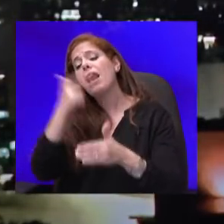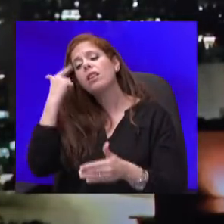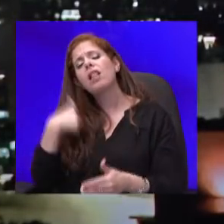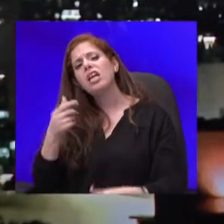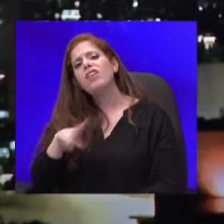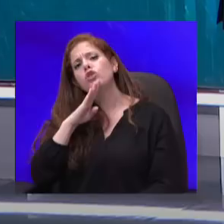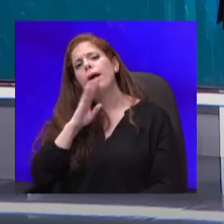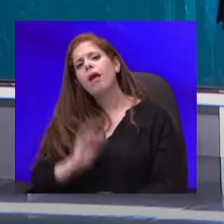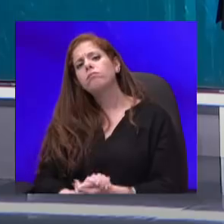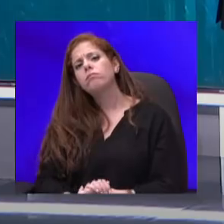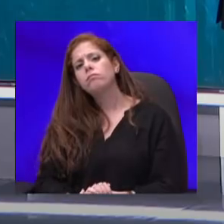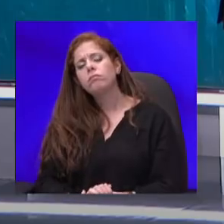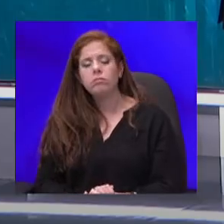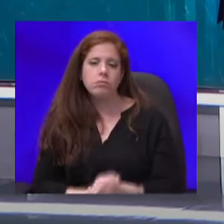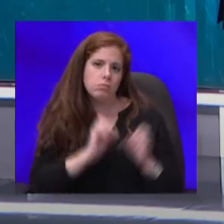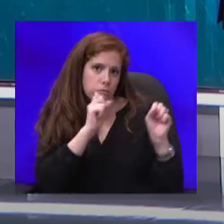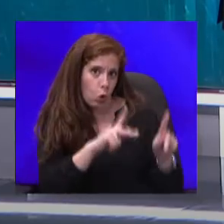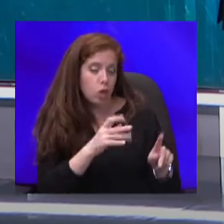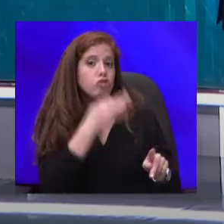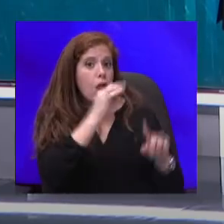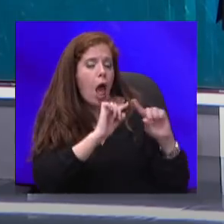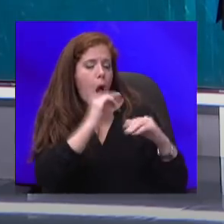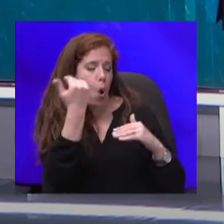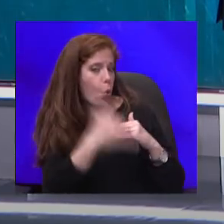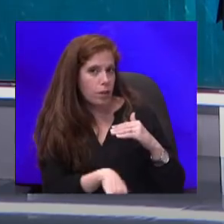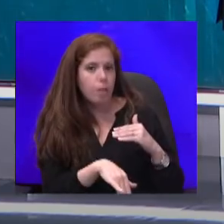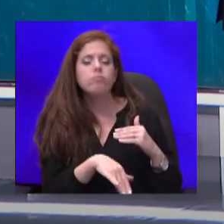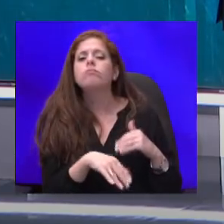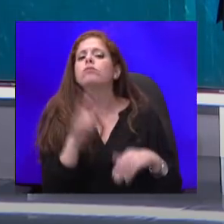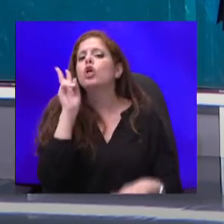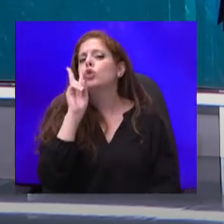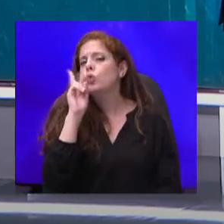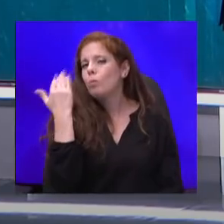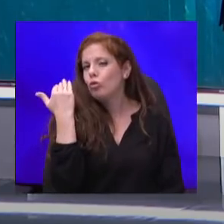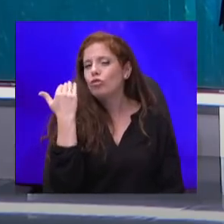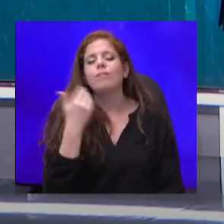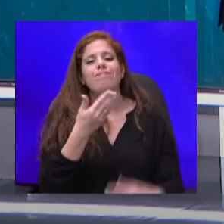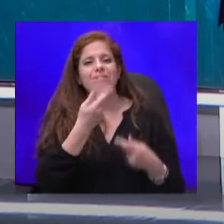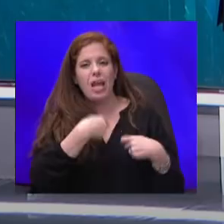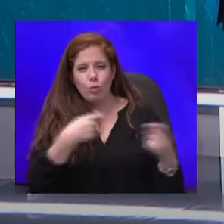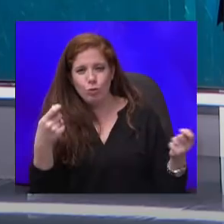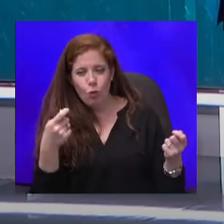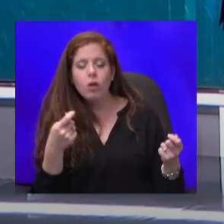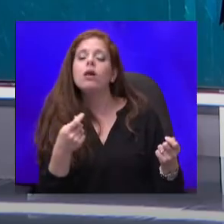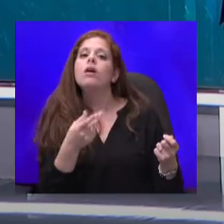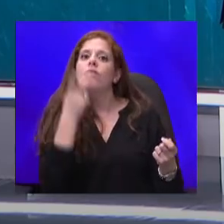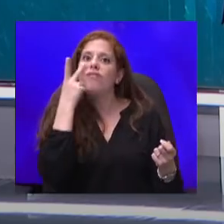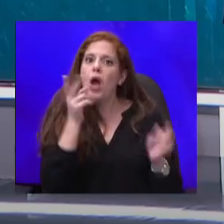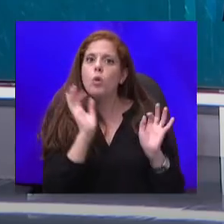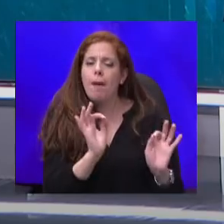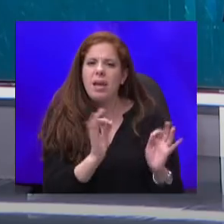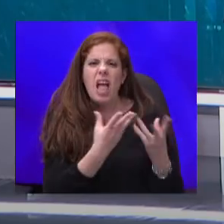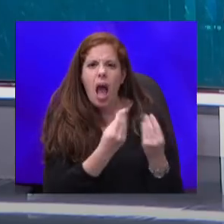משה, בעניין הזה. הייתי ביום שישי בשוק, פתחתי בזה את התוכנית, ואנחנו רואים באמת הרבה מאוד אנשים שם. העניין הוא